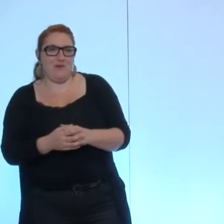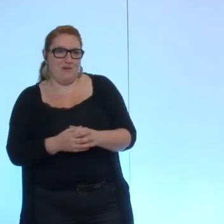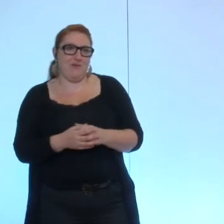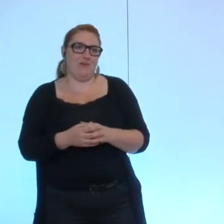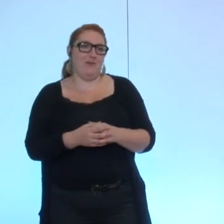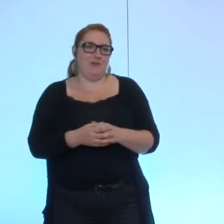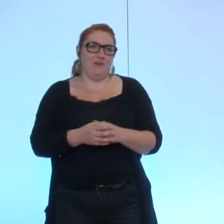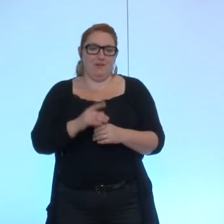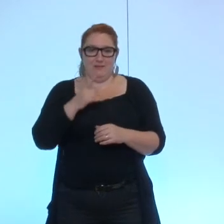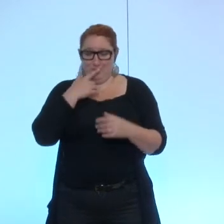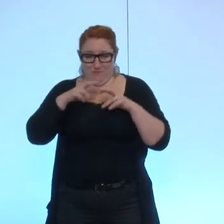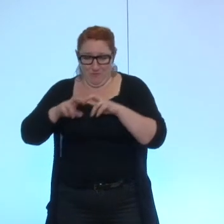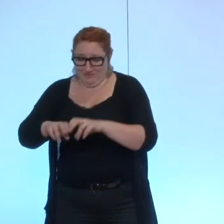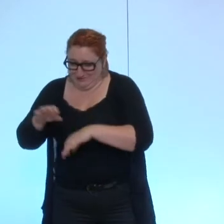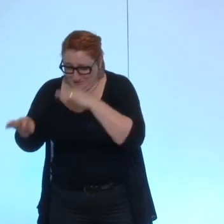faut qu'on retrouve ça